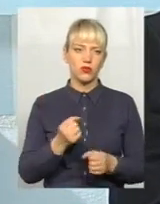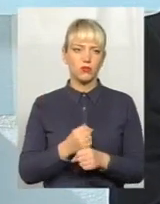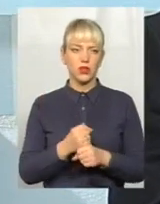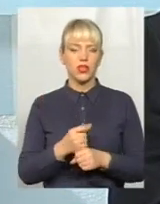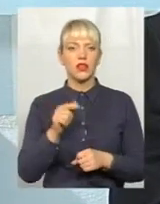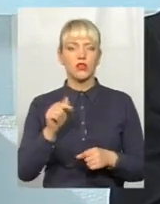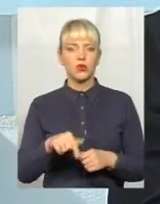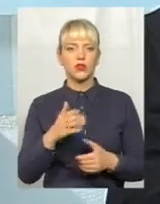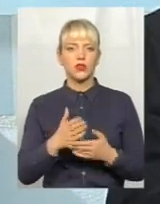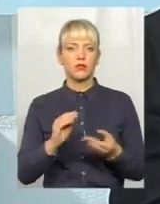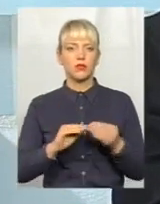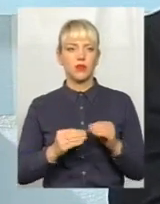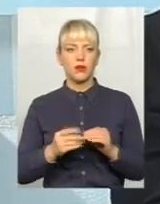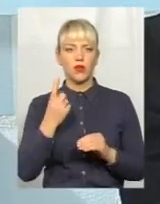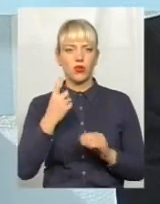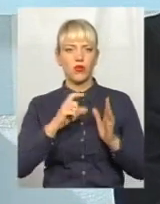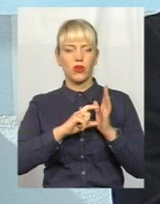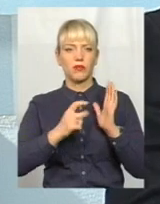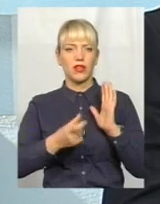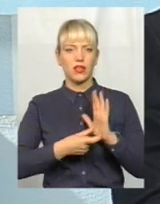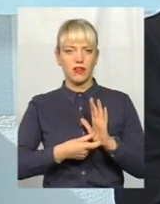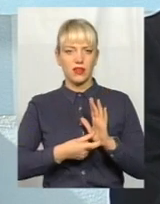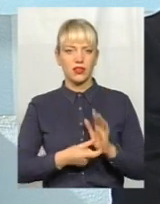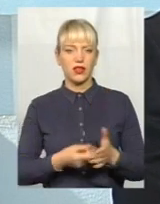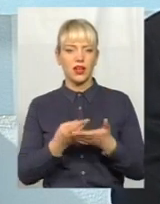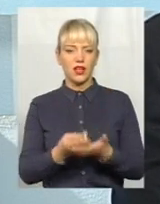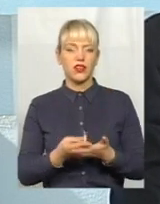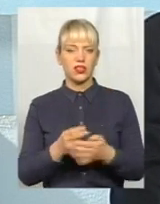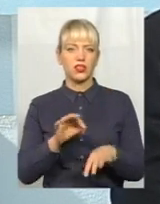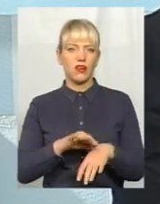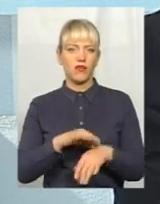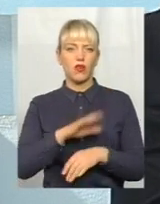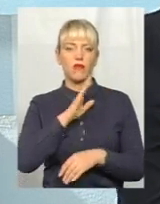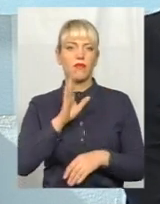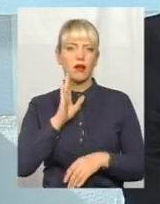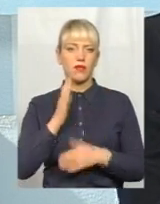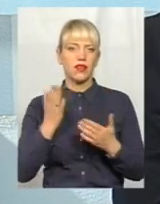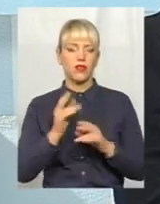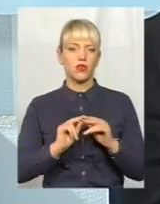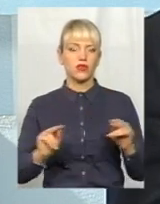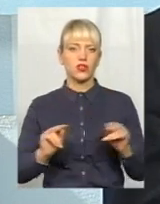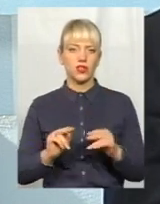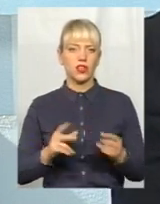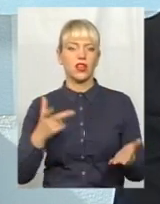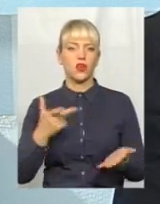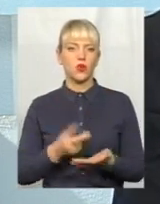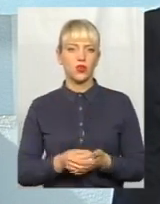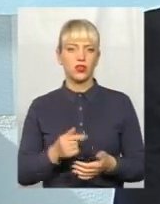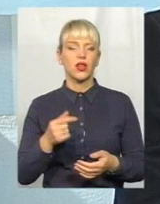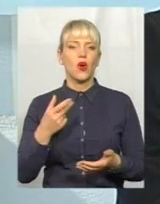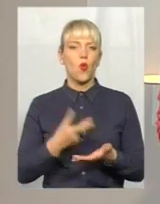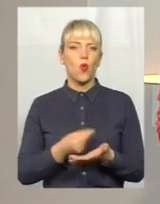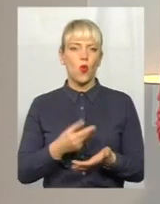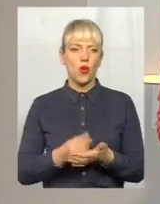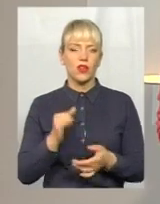тут-то проблема. В однокімнатній квартирі лежить хвора мама, якої вчителька колить уколи і